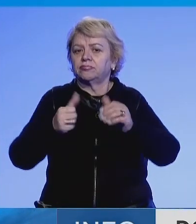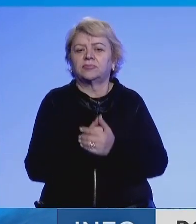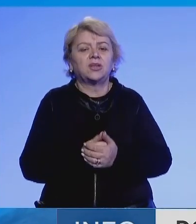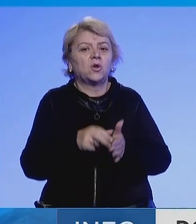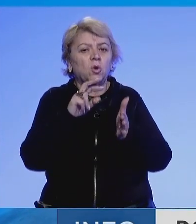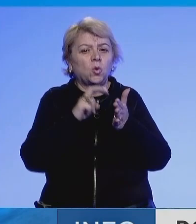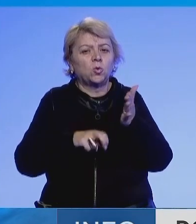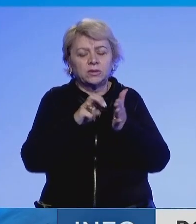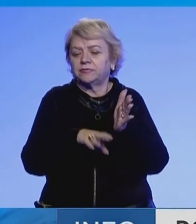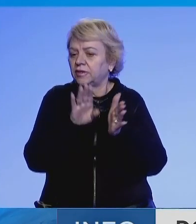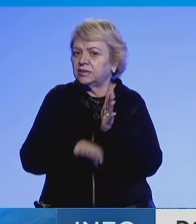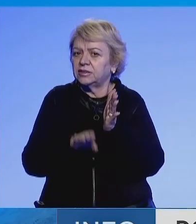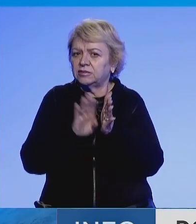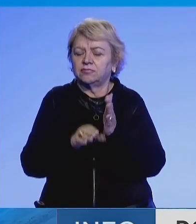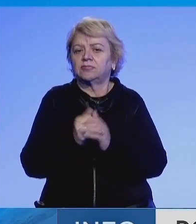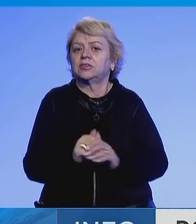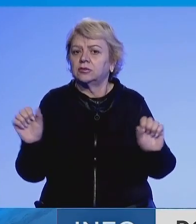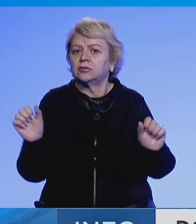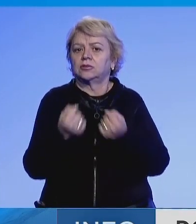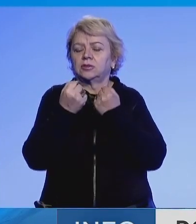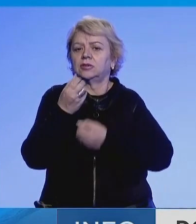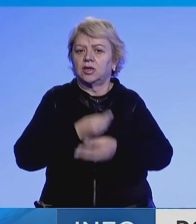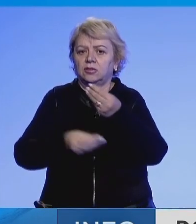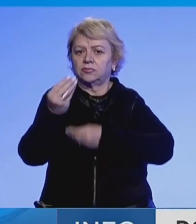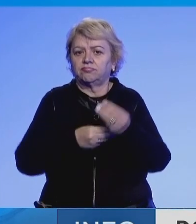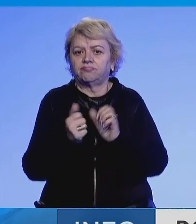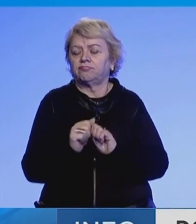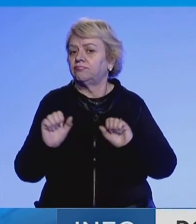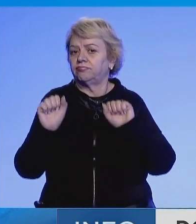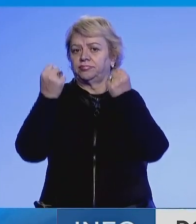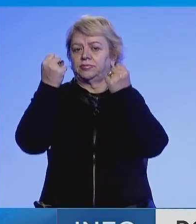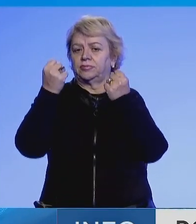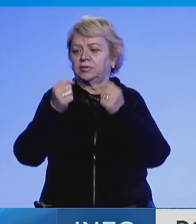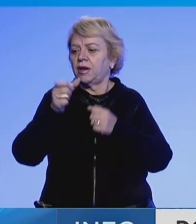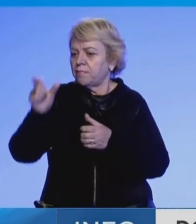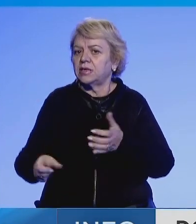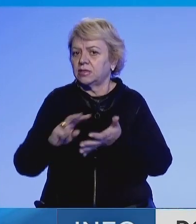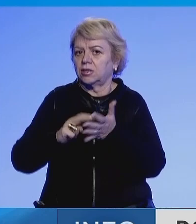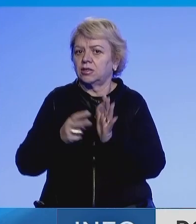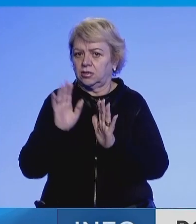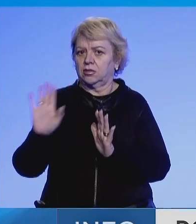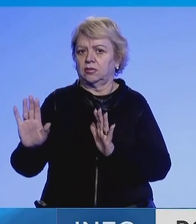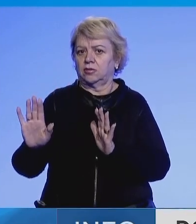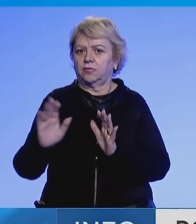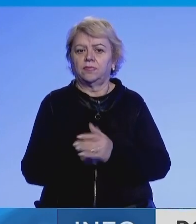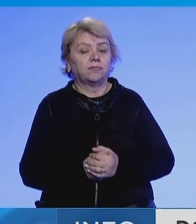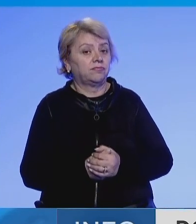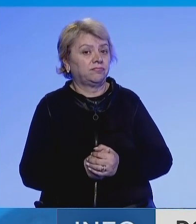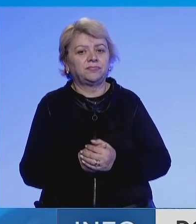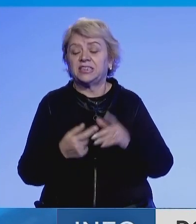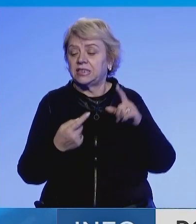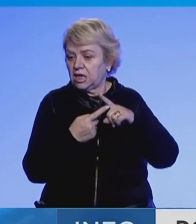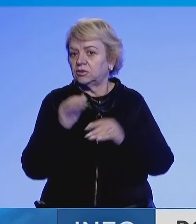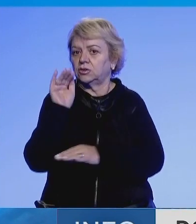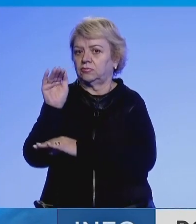taksave që të ronditit tregjet financiare dhe që qojnë në një revolt brenda partijës sësaj konservatore. Trasë të në